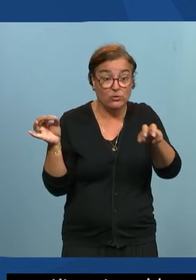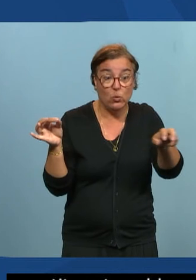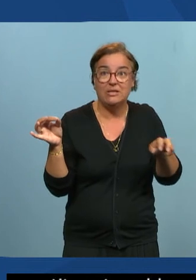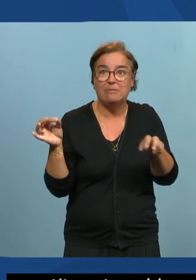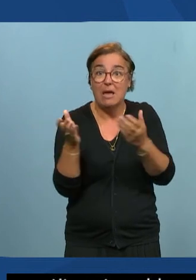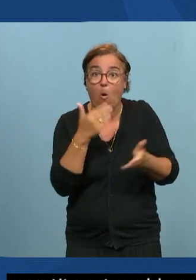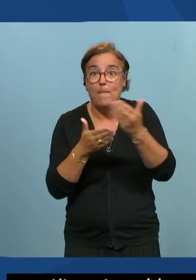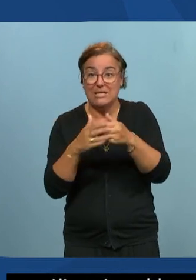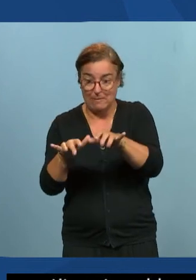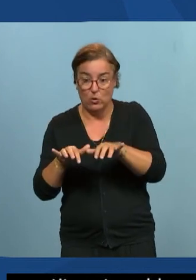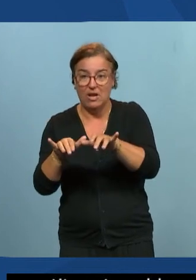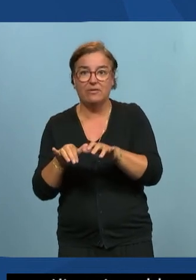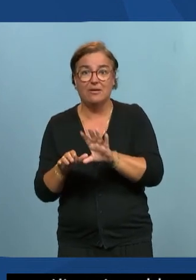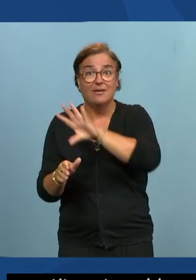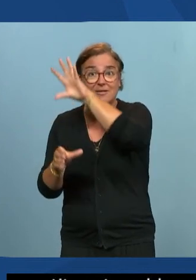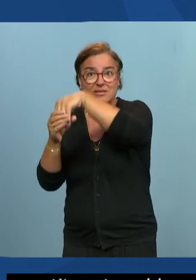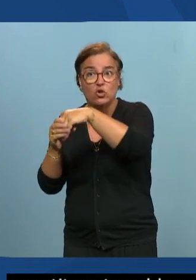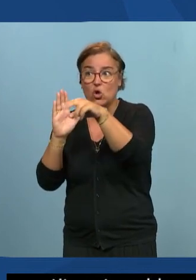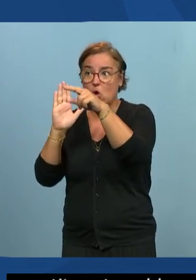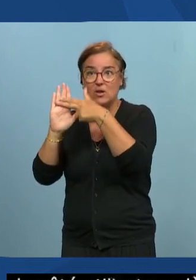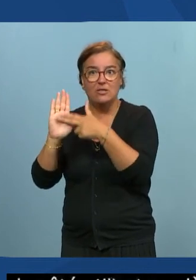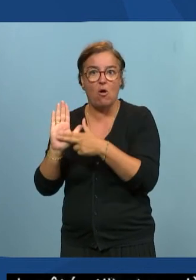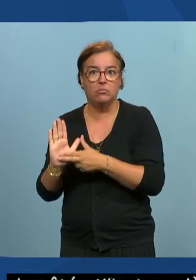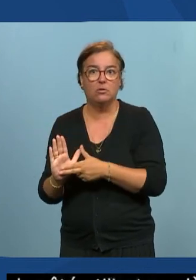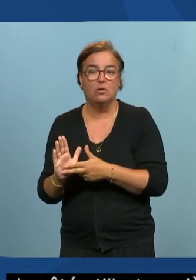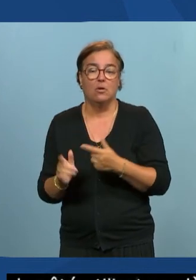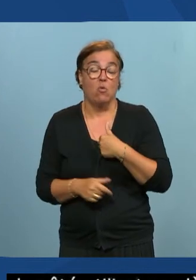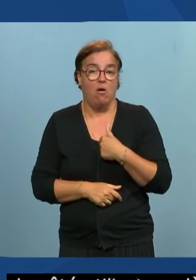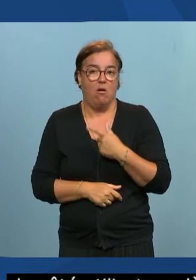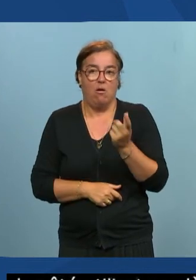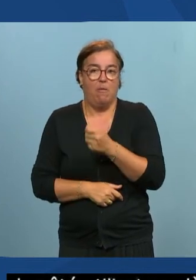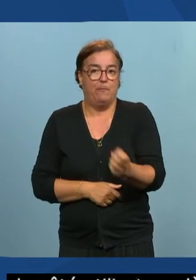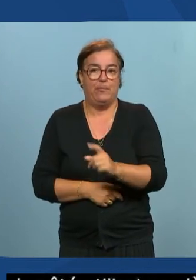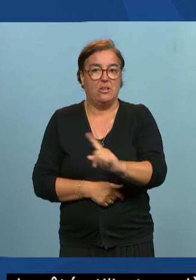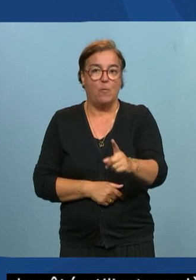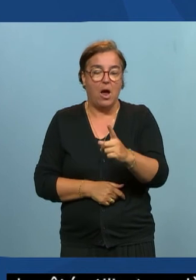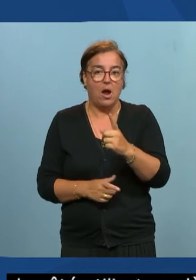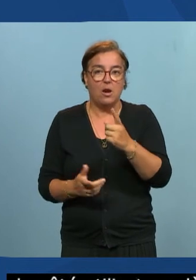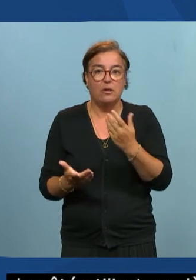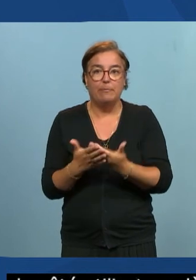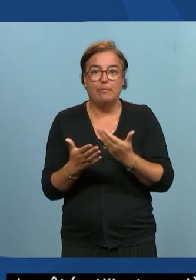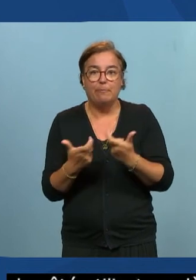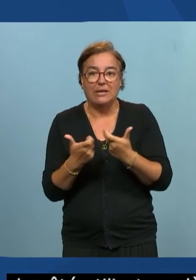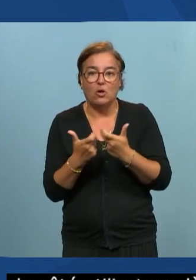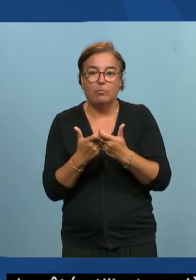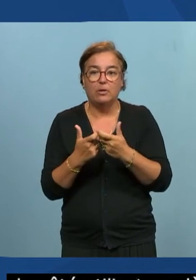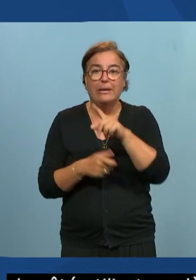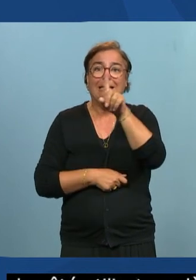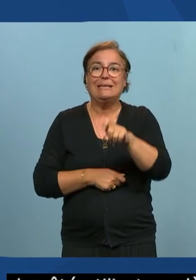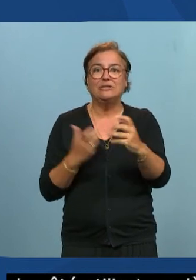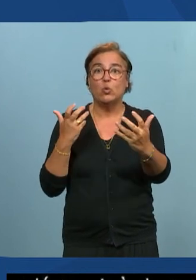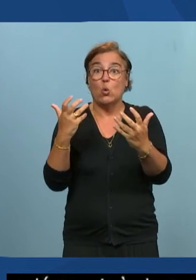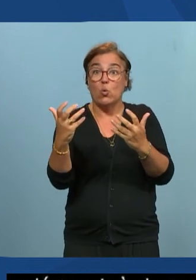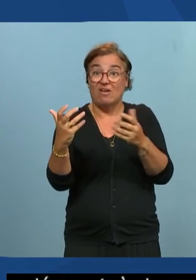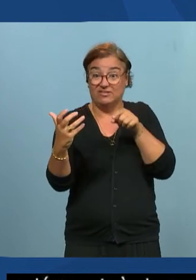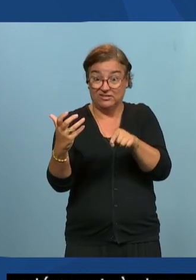'est vendu avec je trouve ça par exemple complètement anormal qu'on considère que la question des contrastes c une question d'accessibilité